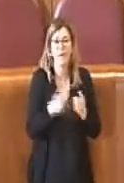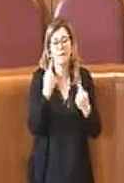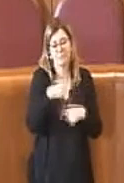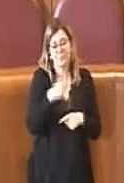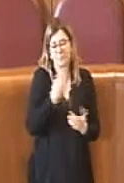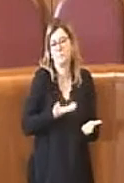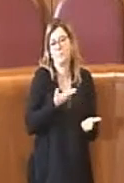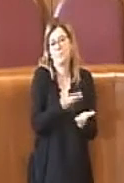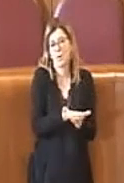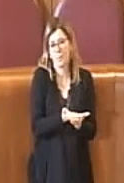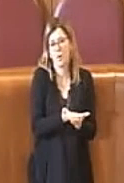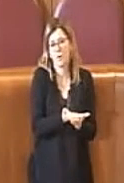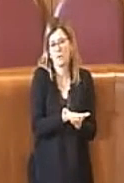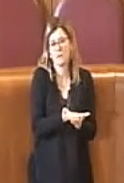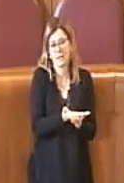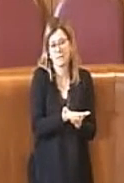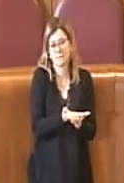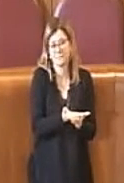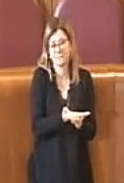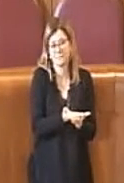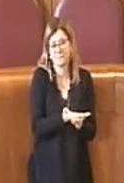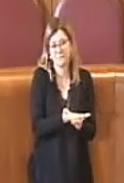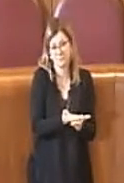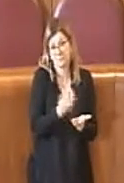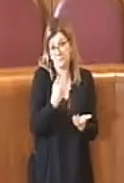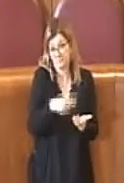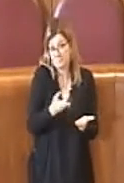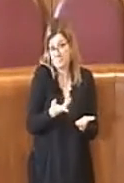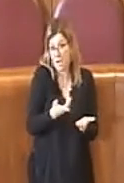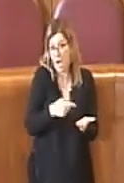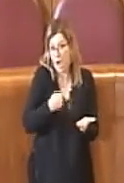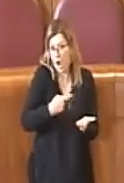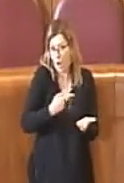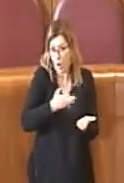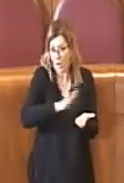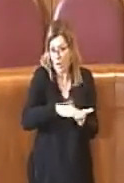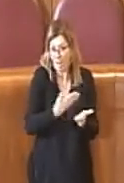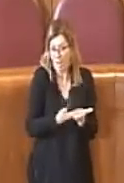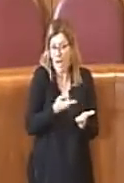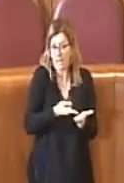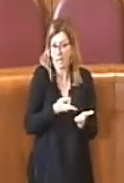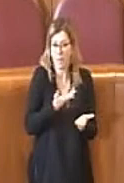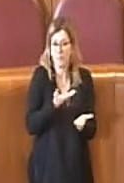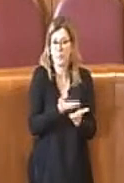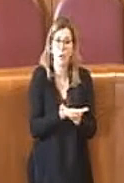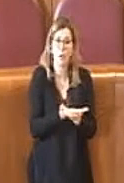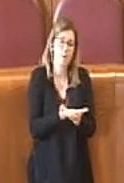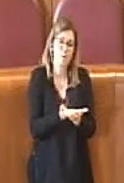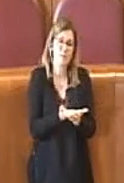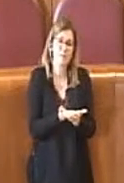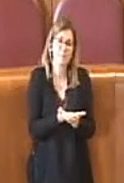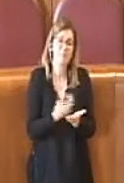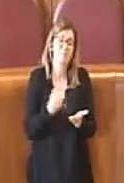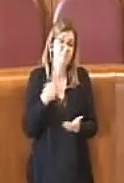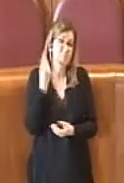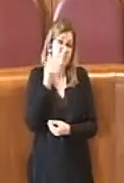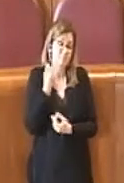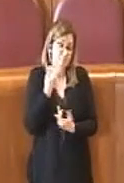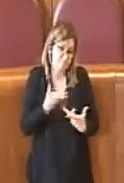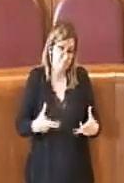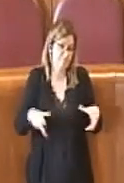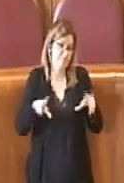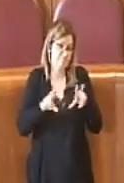continuano ad essere pienamente validi. quindi per questo motivo ribadisco